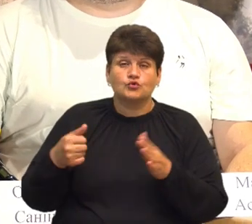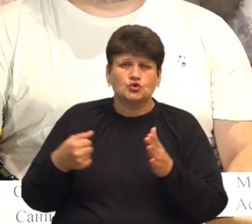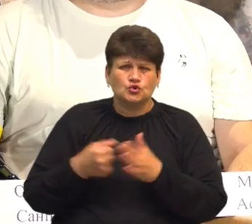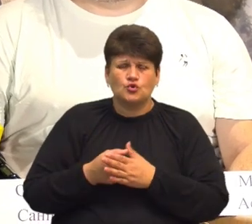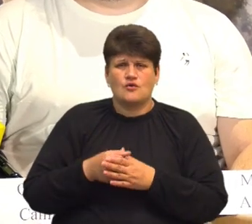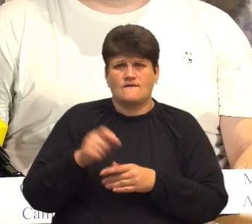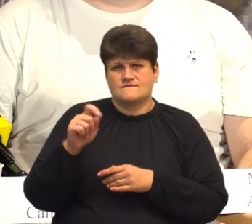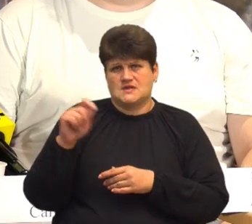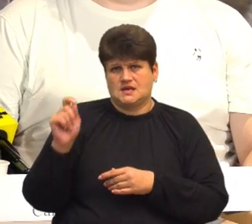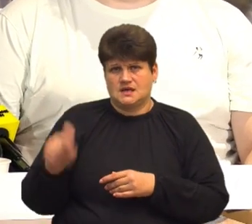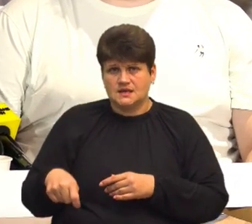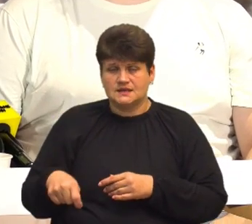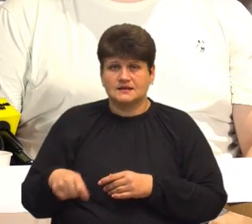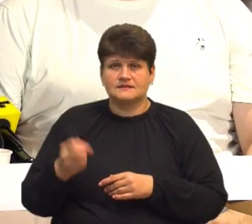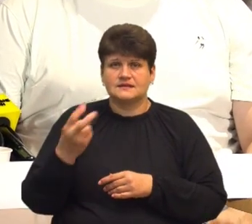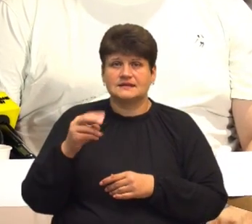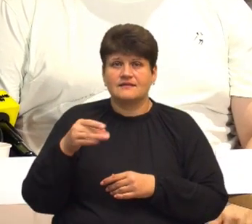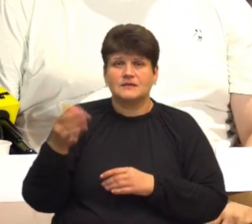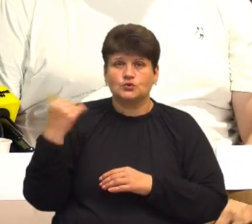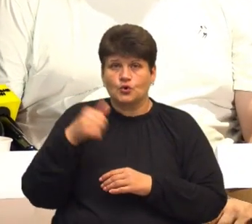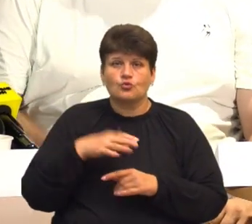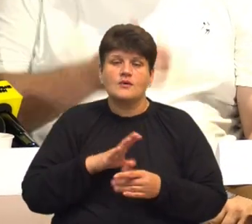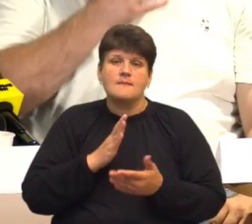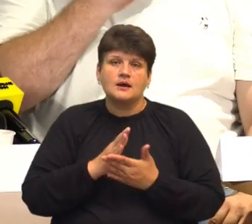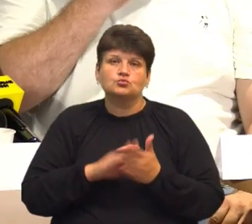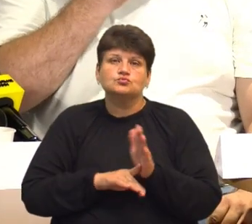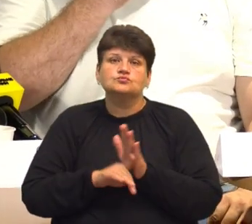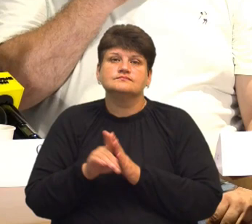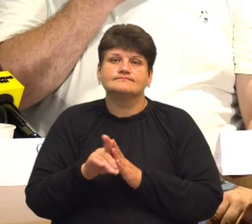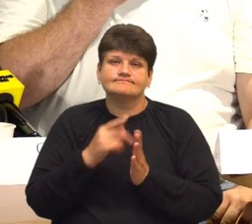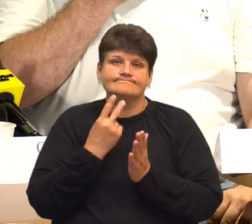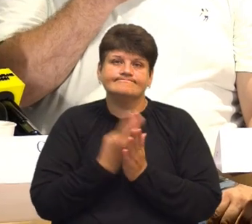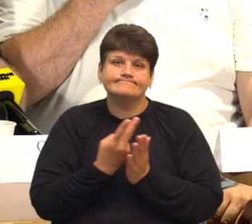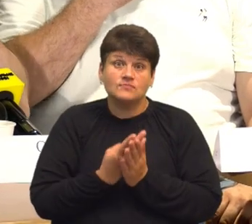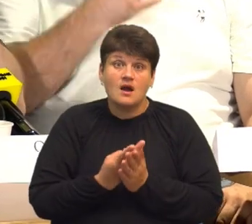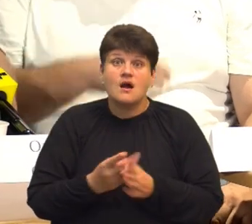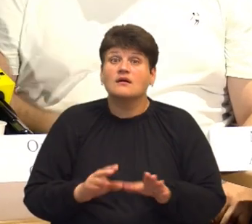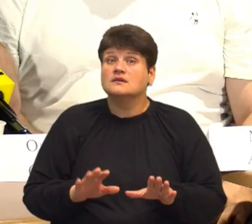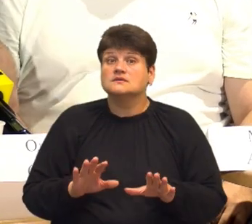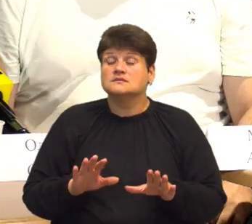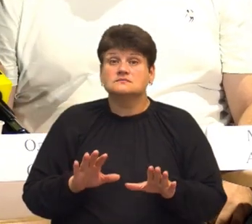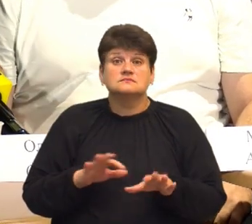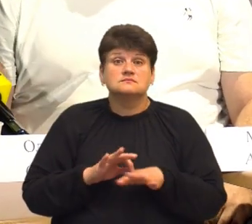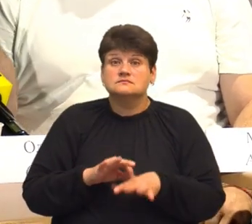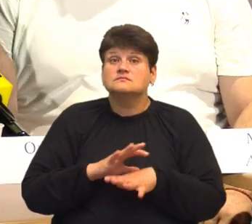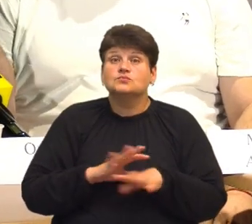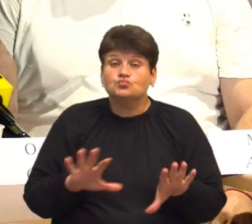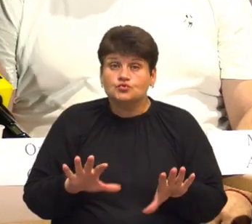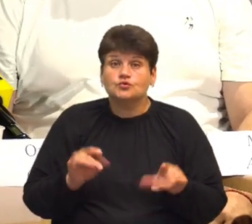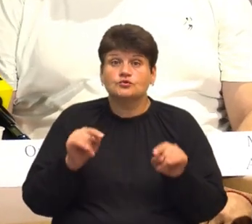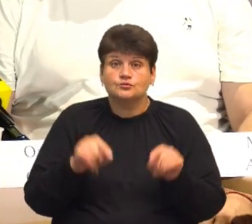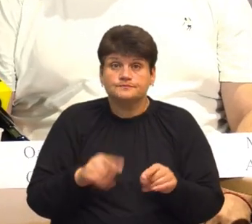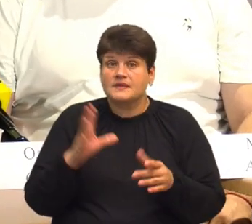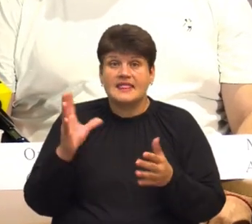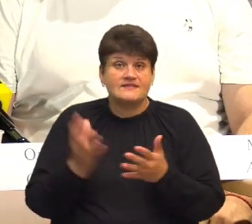травня позаминулого року мала бути прем'єра. І вона не сталася, тому що ми з одної причини не